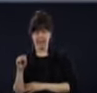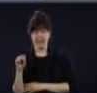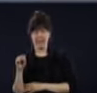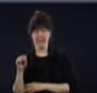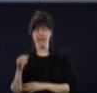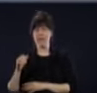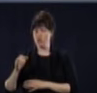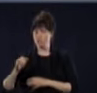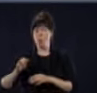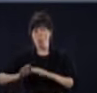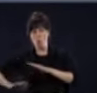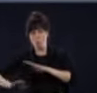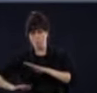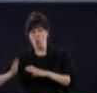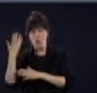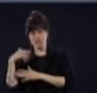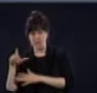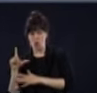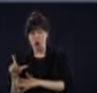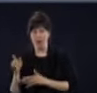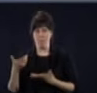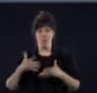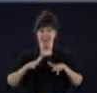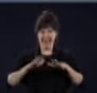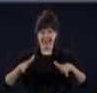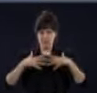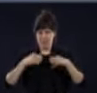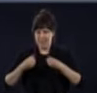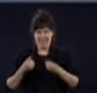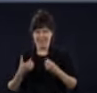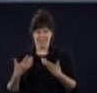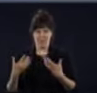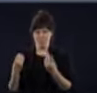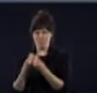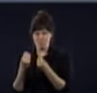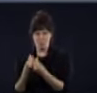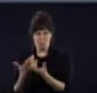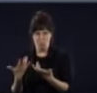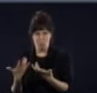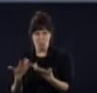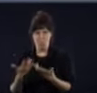réseau de la santé qui est énorme, est-ce qu n pas un risque, justement, de perte de contrôle?